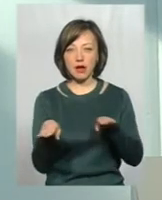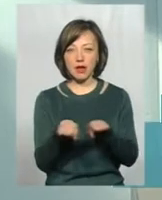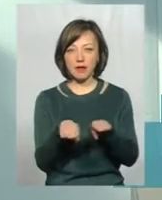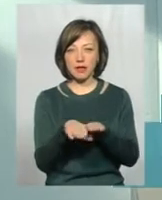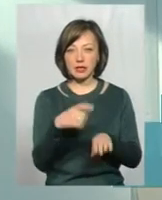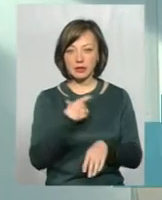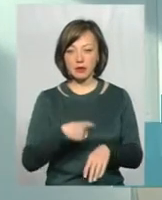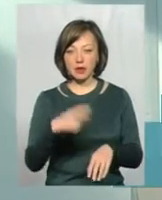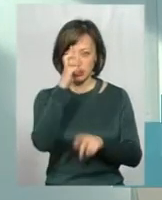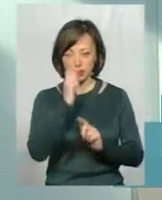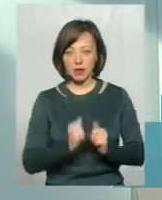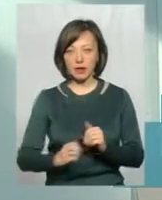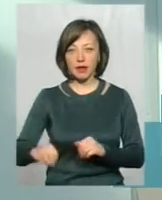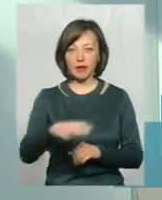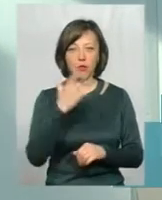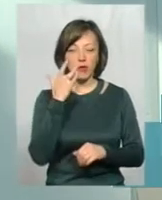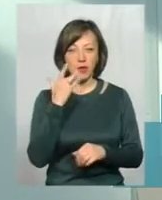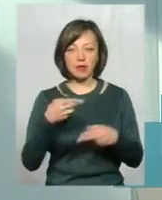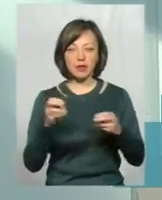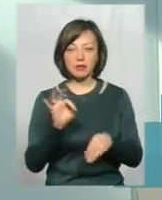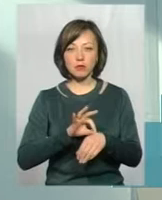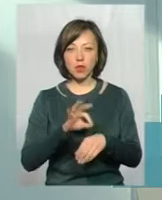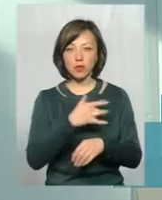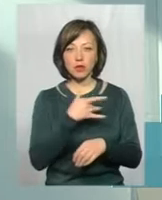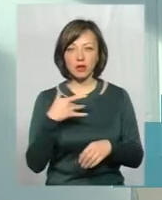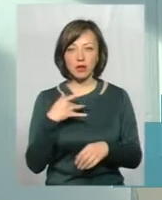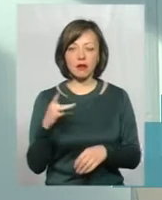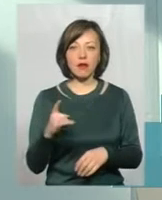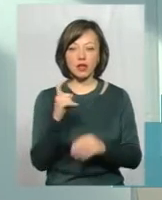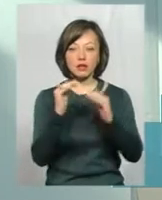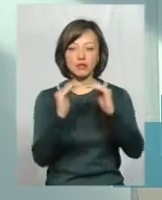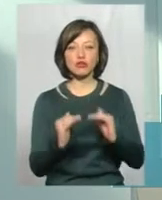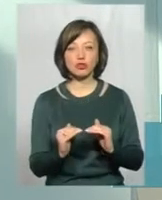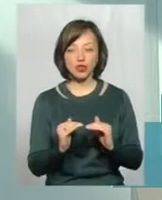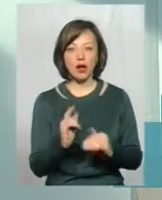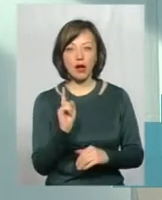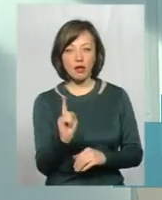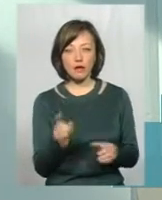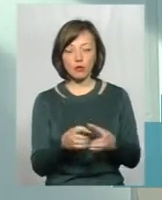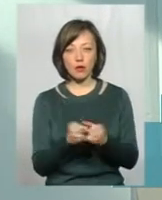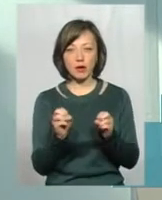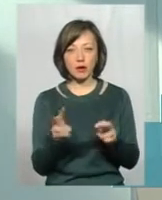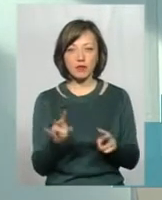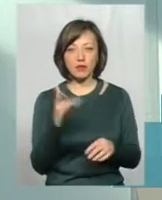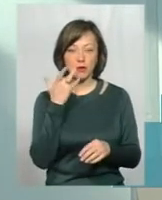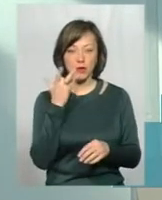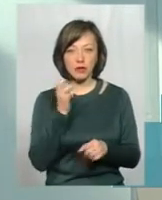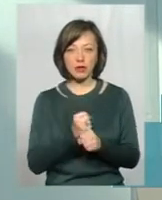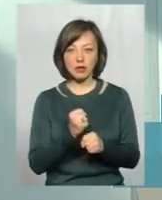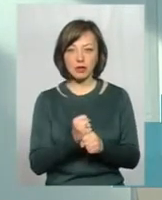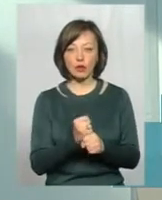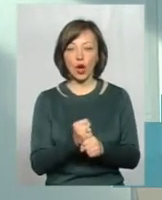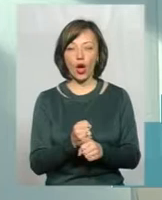країни Європи і Америки, де заболеваємість з туберкулізом в рази ниже. Хоча в групах РИСКО і в Америкі роблять